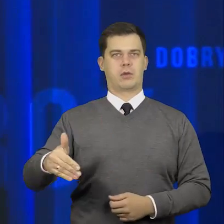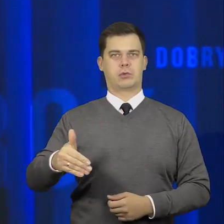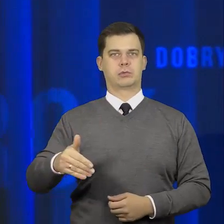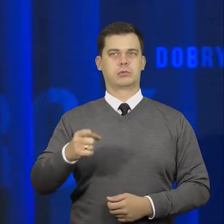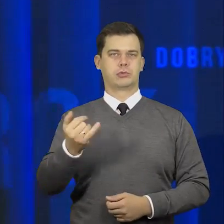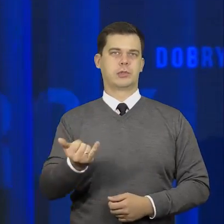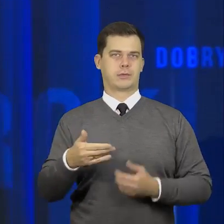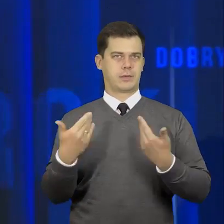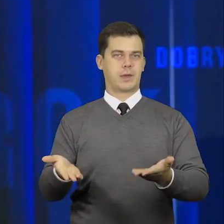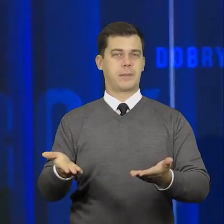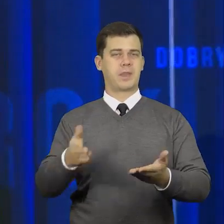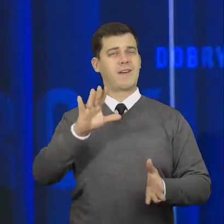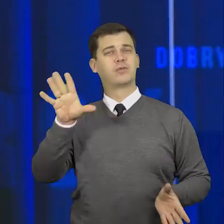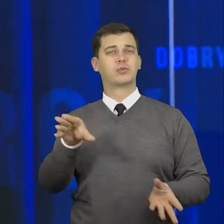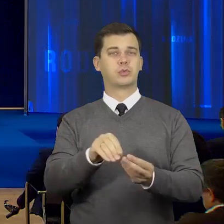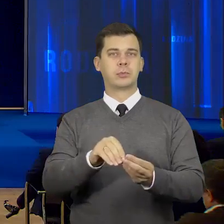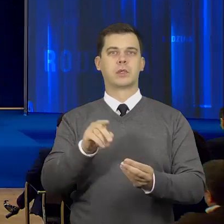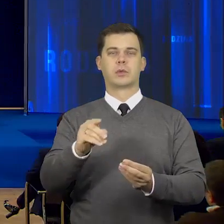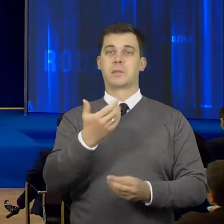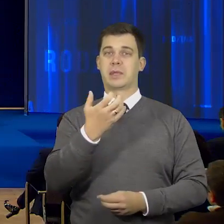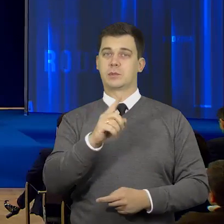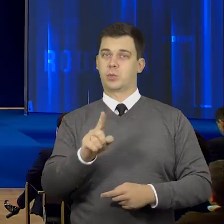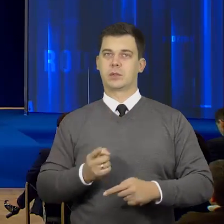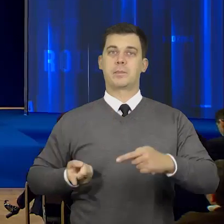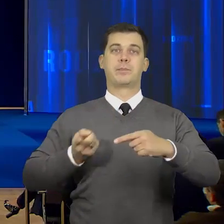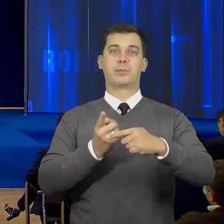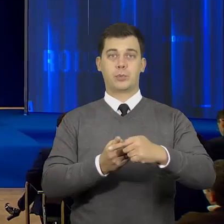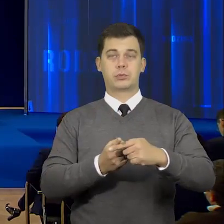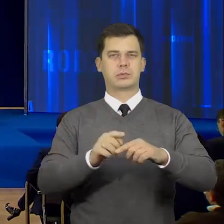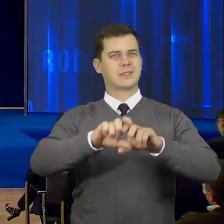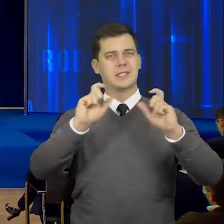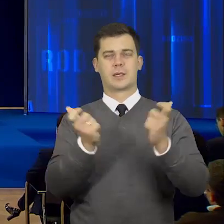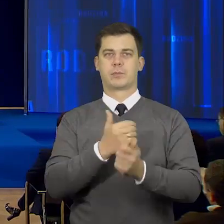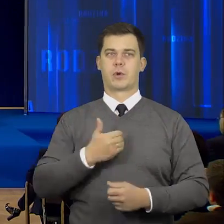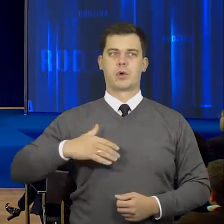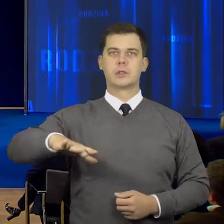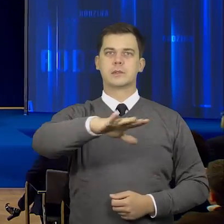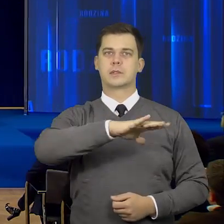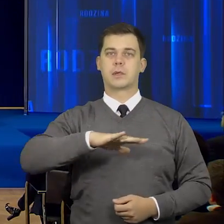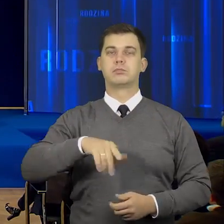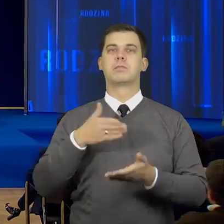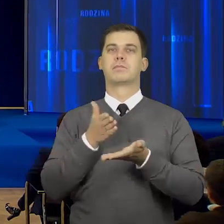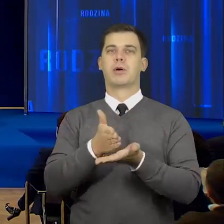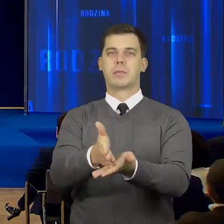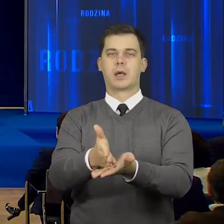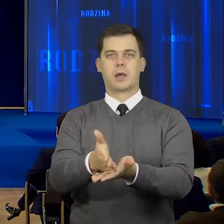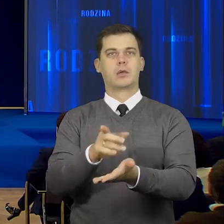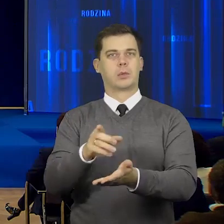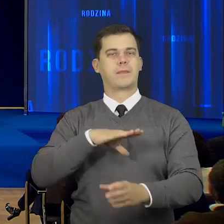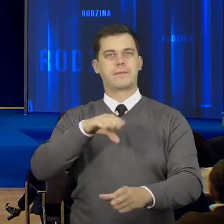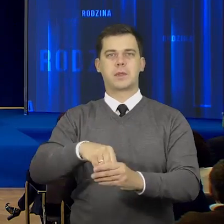mln dzieci. Reasumując, program 500+, w skali kraju objęta została